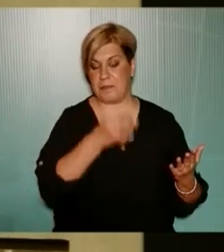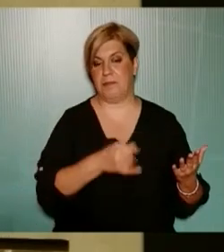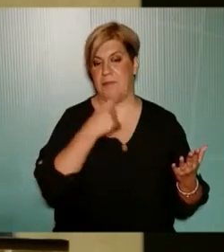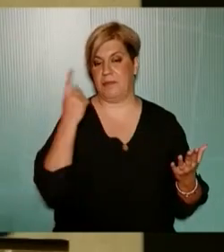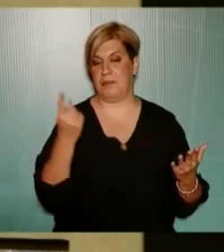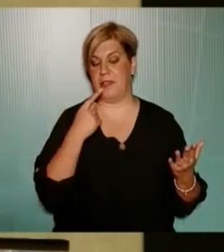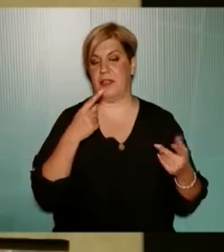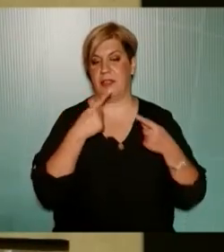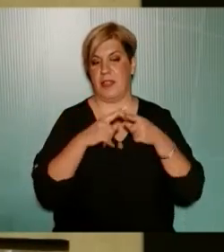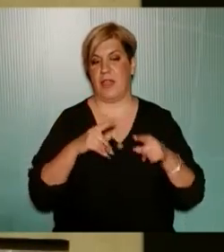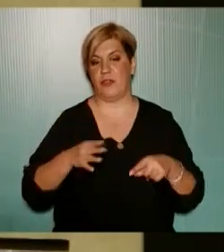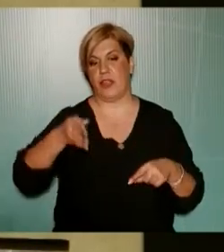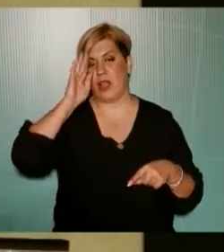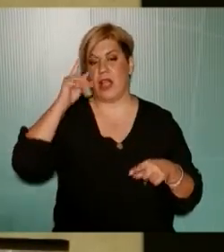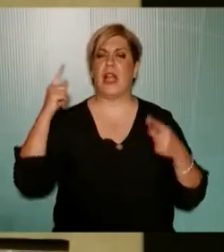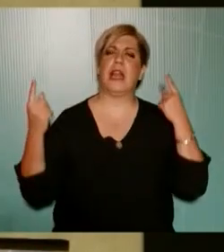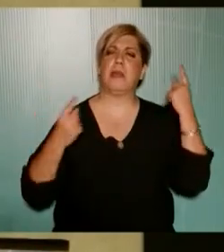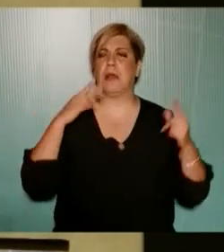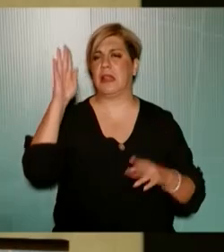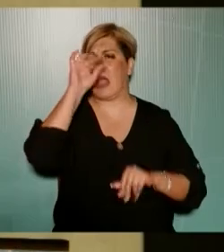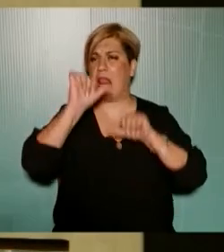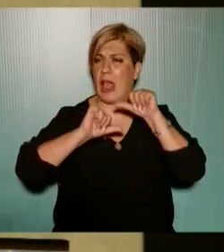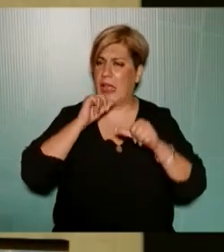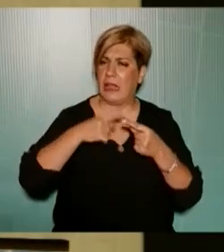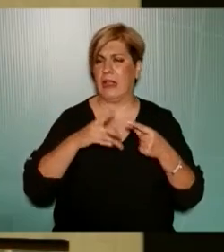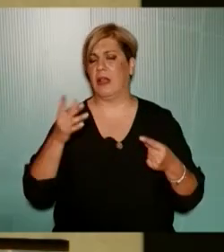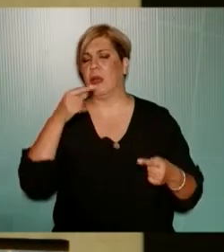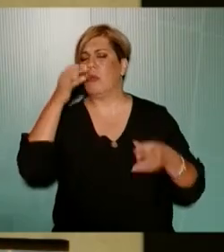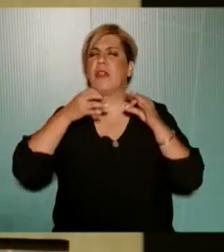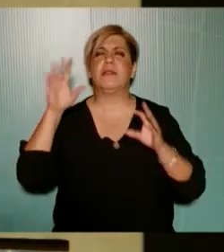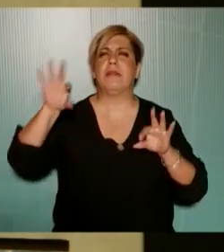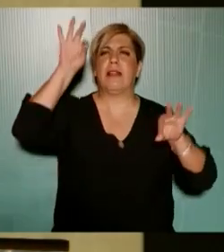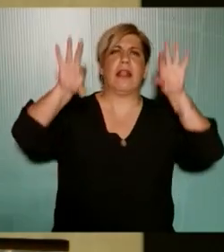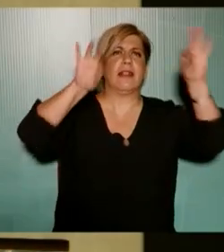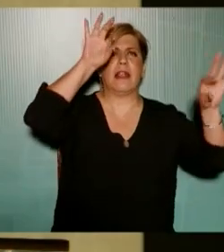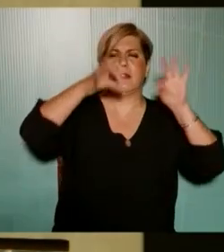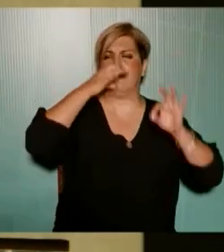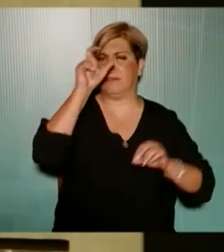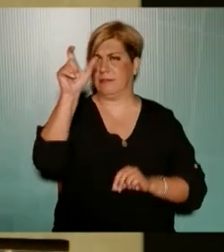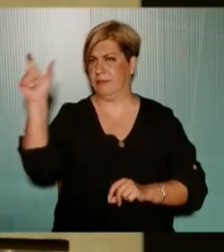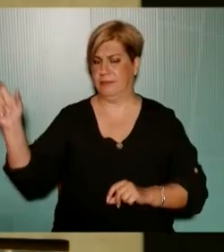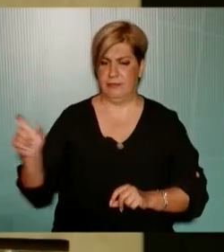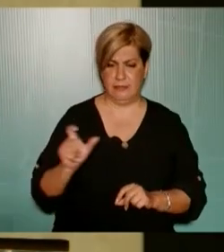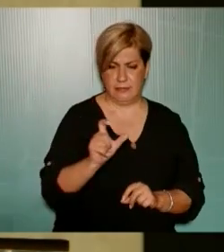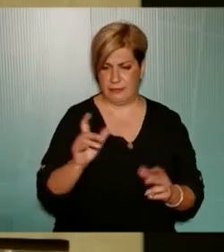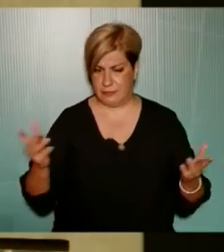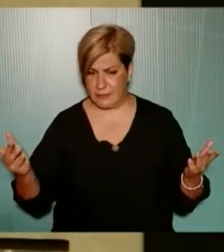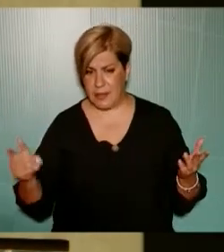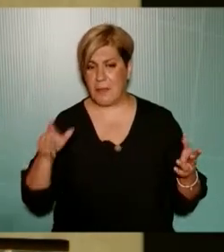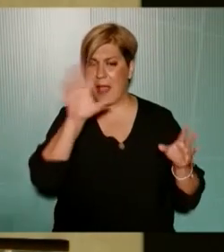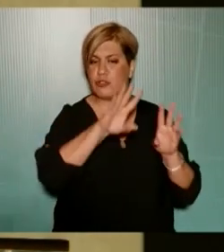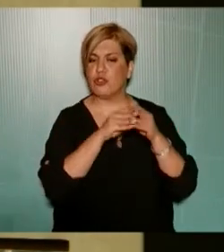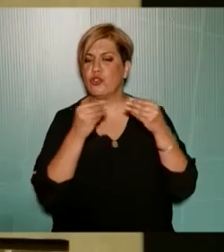διάφορα γεγονότα κλιματική αλλαγή διάφορες κουβέντες και με